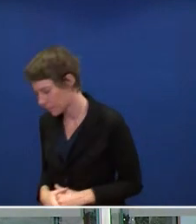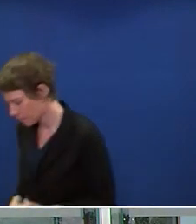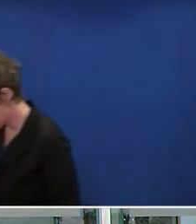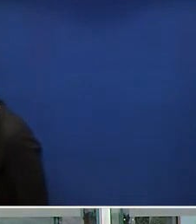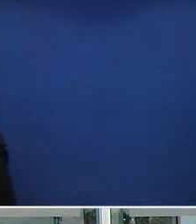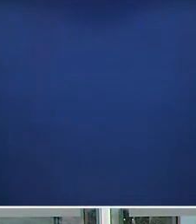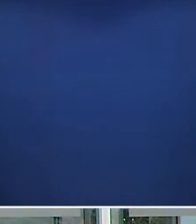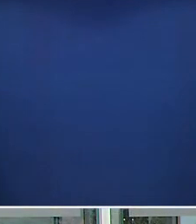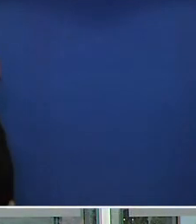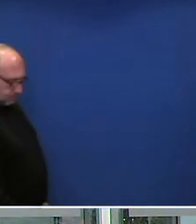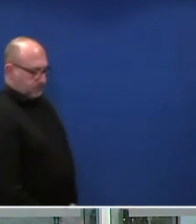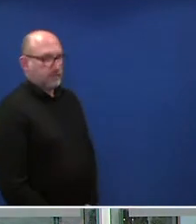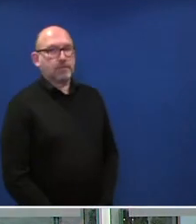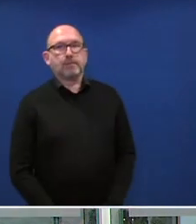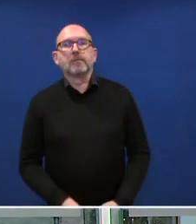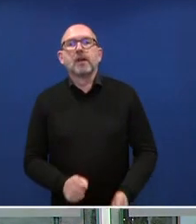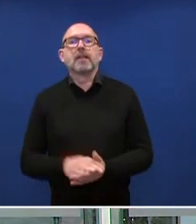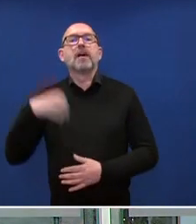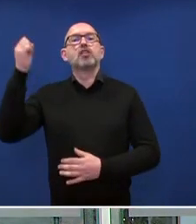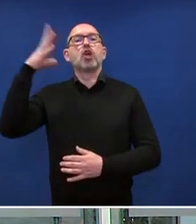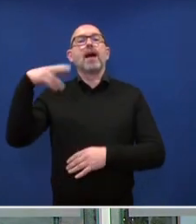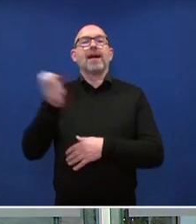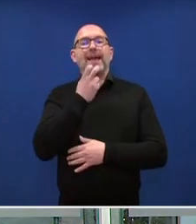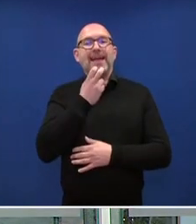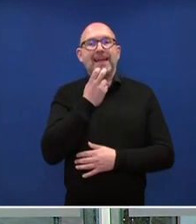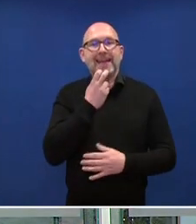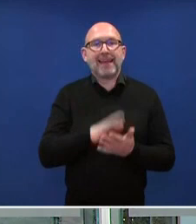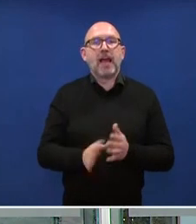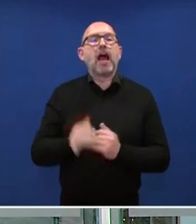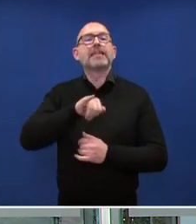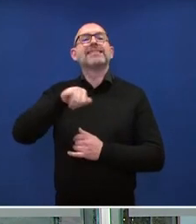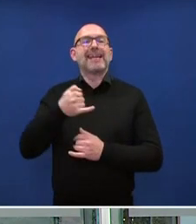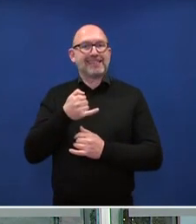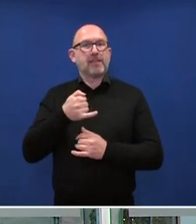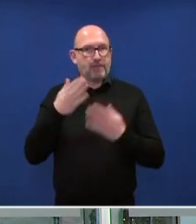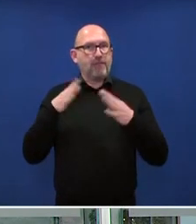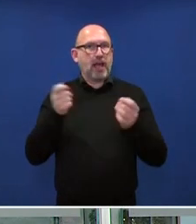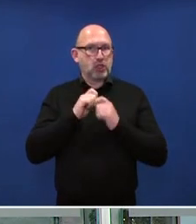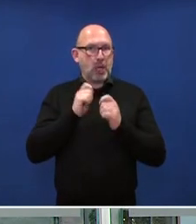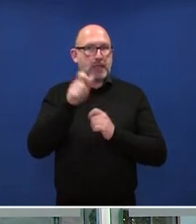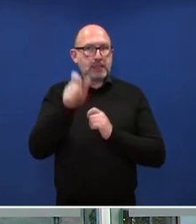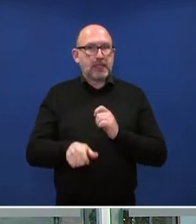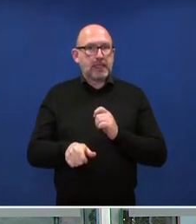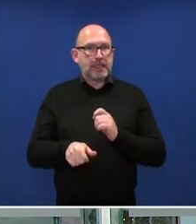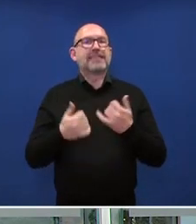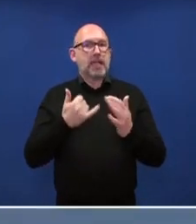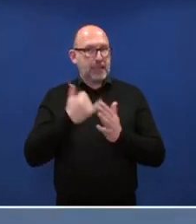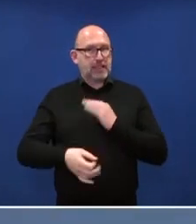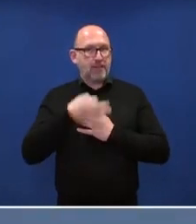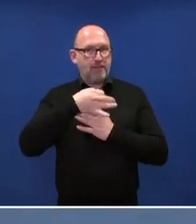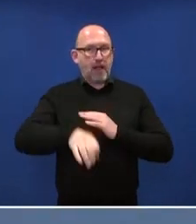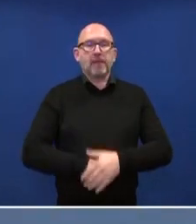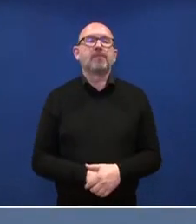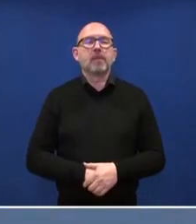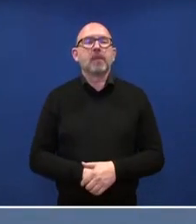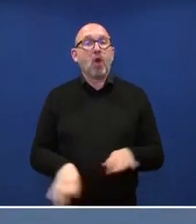noch mal ein Komplex Solarenergie von Hans Jessen, freier Journalist. Und damit wollen wir das dann auch beschließen. Warum liegen